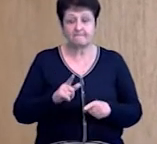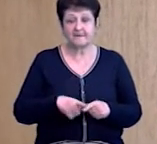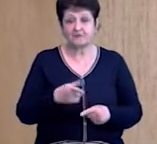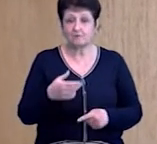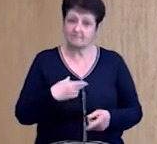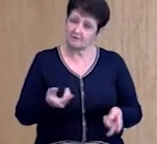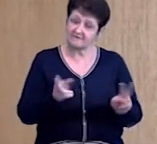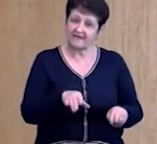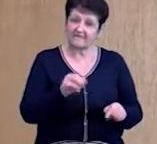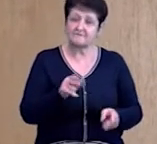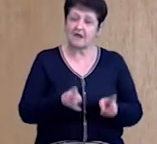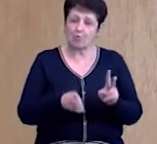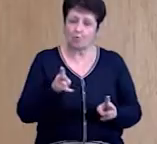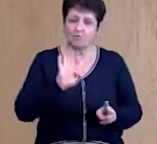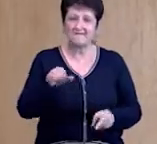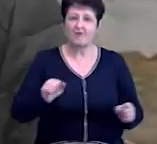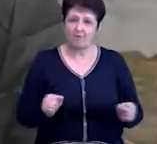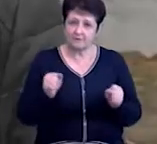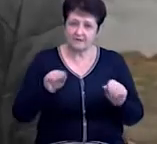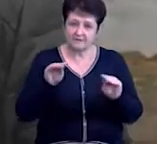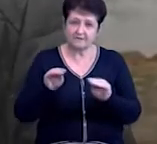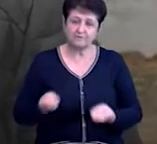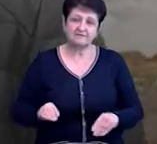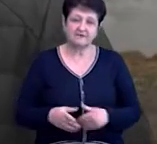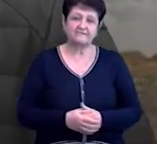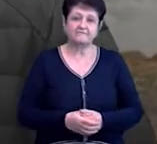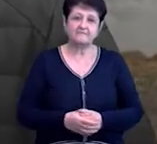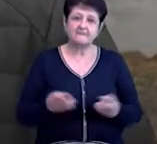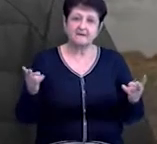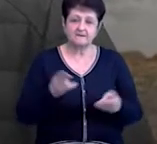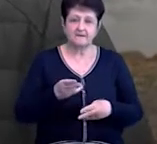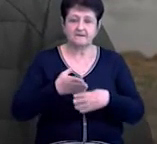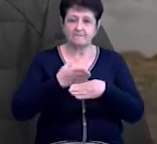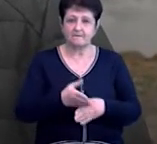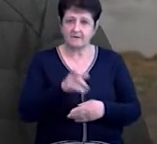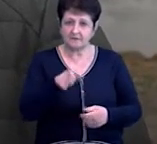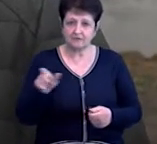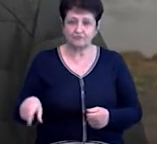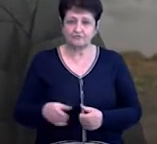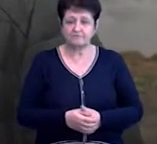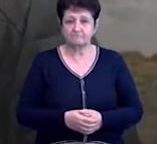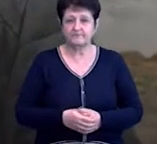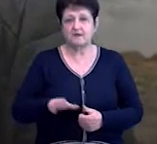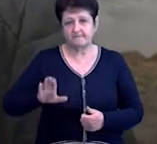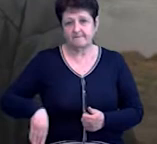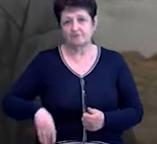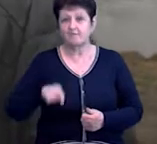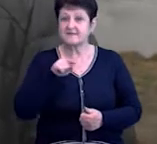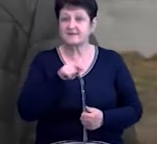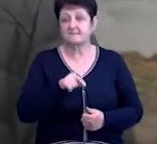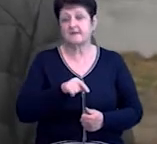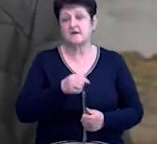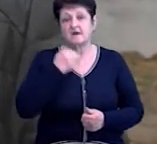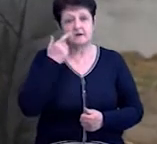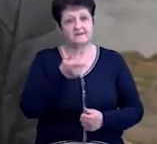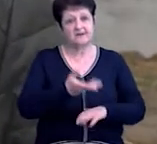Постави на кухню, стул, в холодильник. Треба людям допомагати, тому що потім, можливо, це тебе, коли